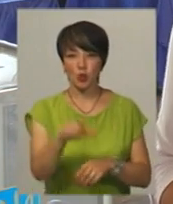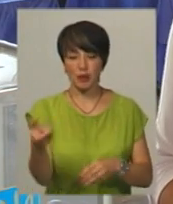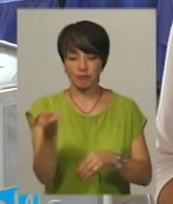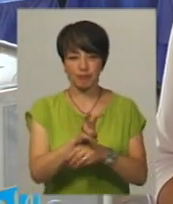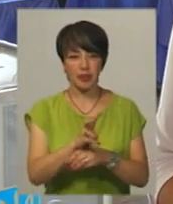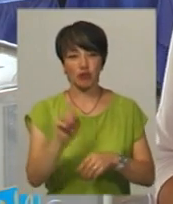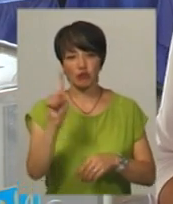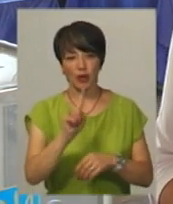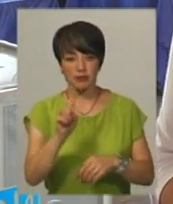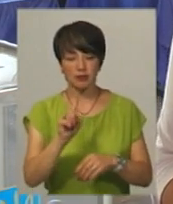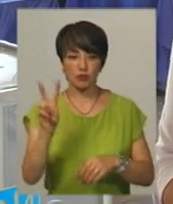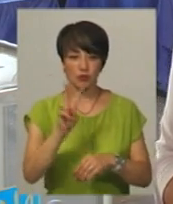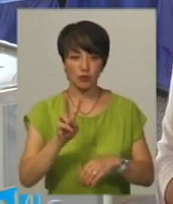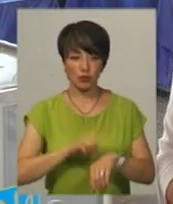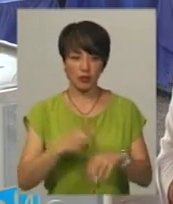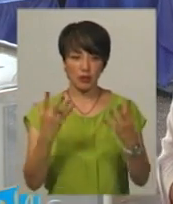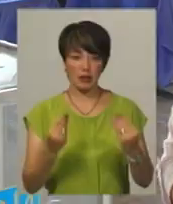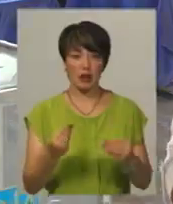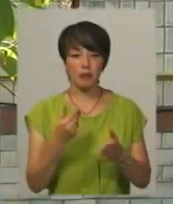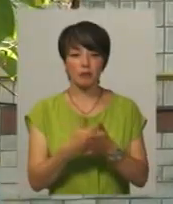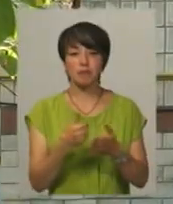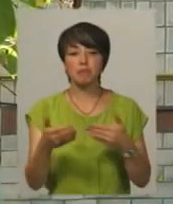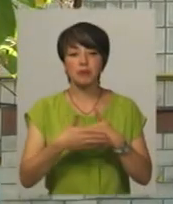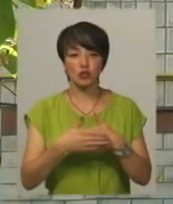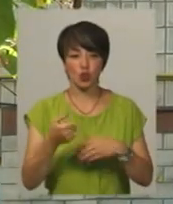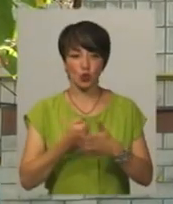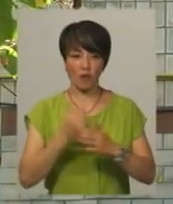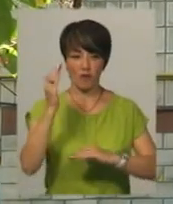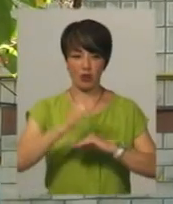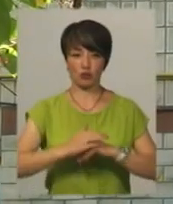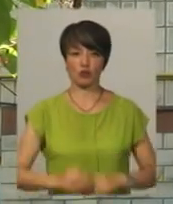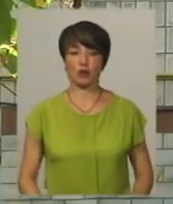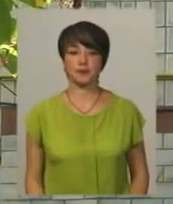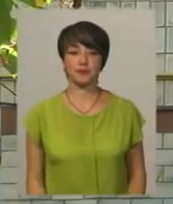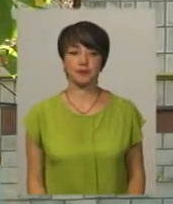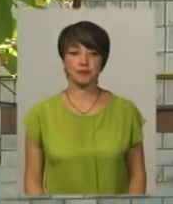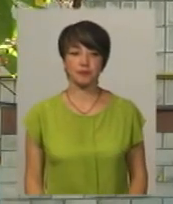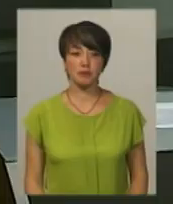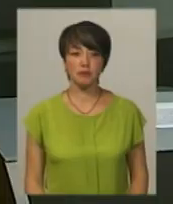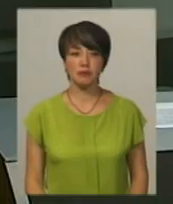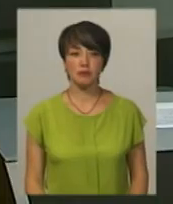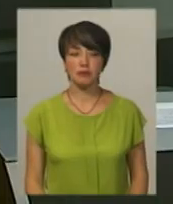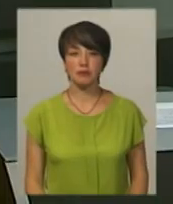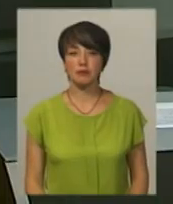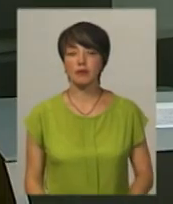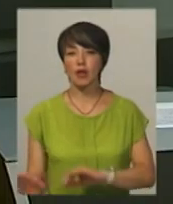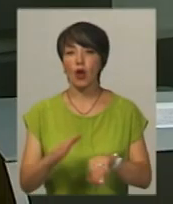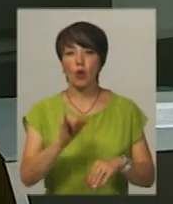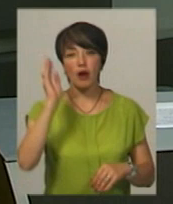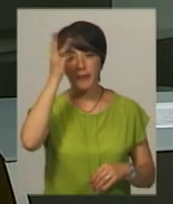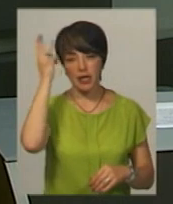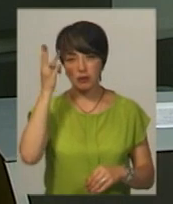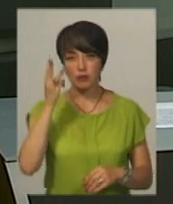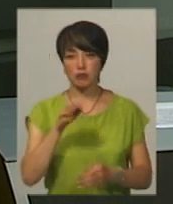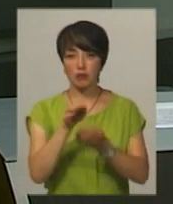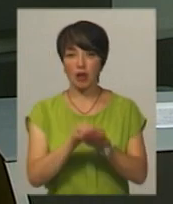десь близько першої години, другої, і так ближче до вечора. Світлана Поробок, Олександр Горішевський, новини. У Хмельницькому